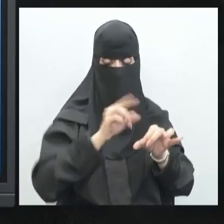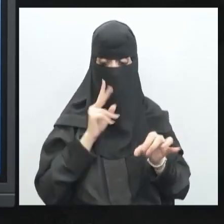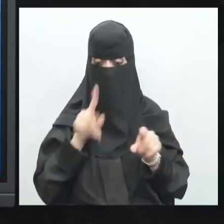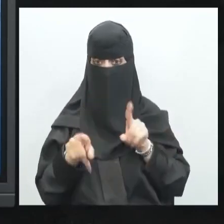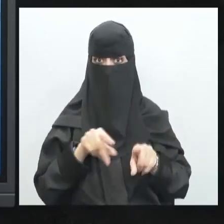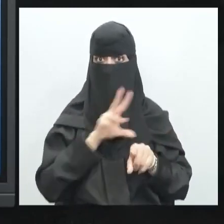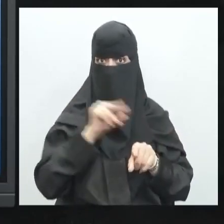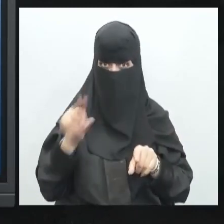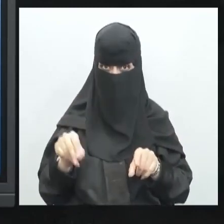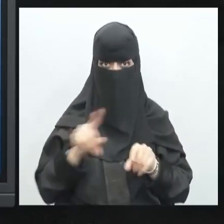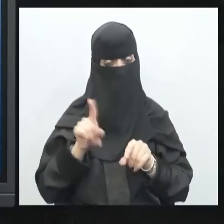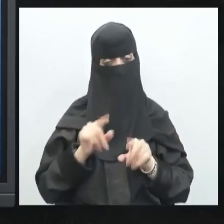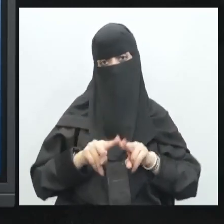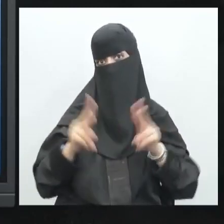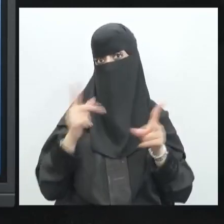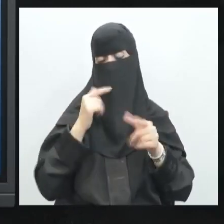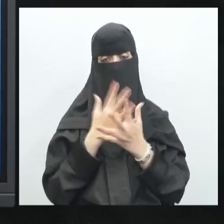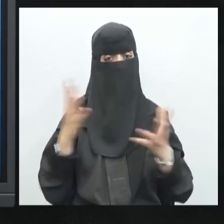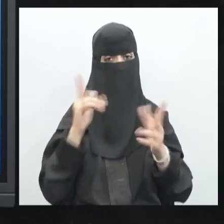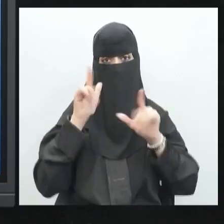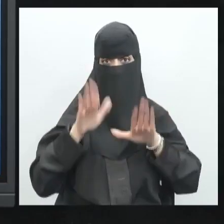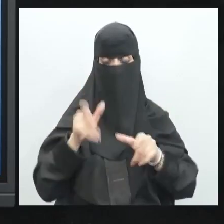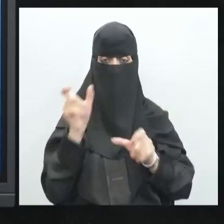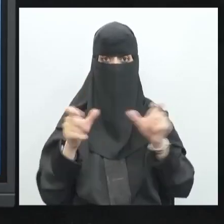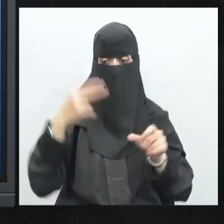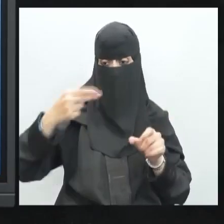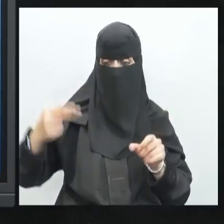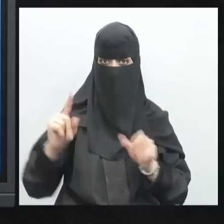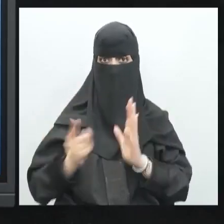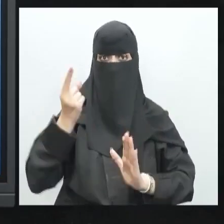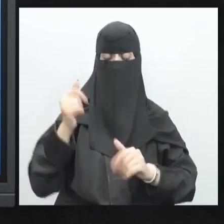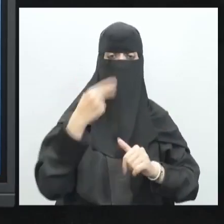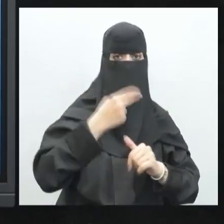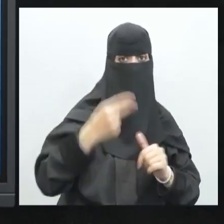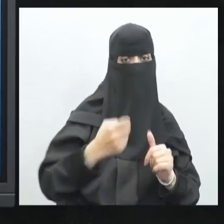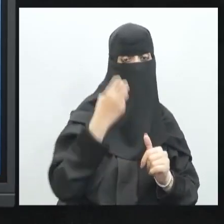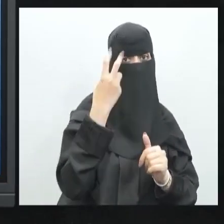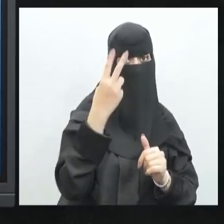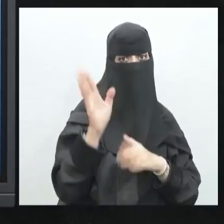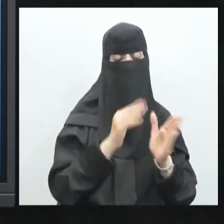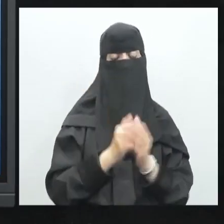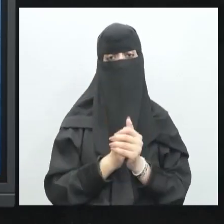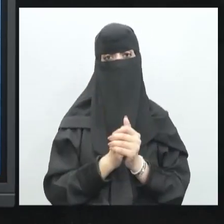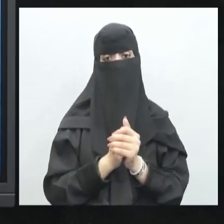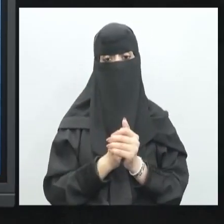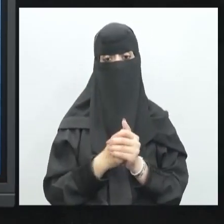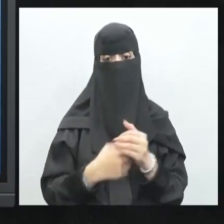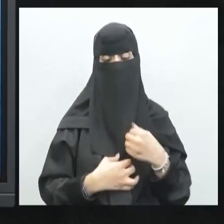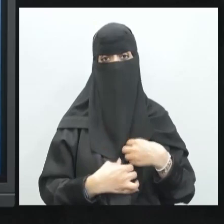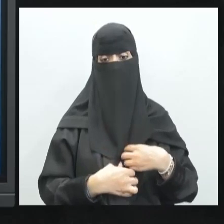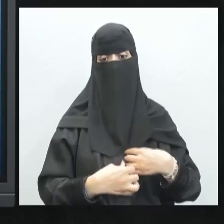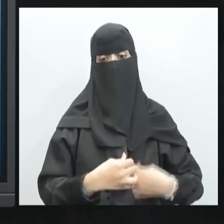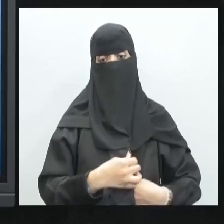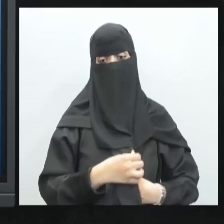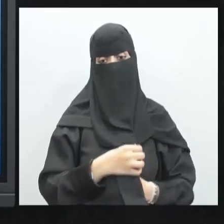لذلك أكيد أن هناك فارق كبير ما بين الرسمة في المرة الأولى والرسمة في المرة الأقلة بعد إجراء